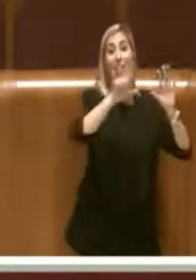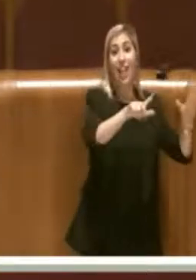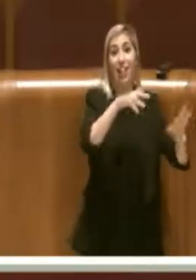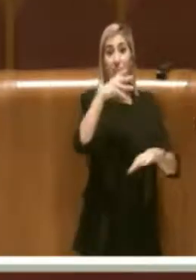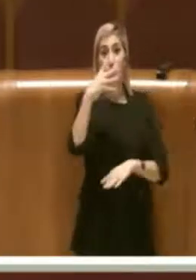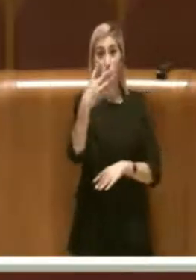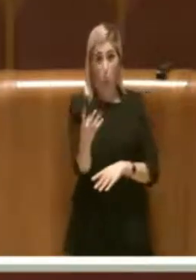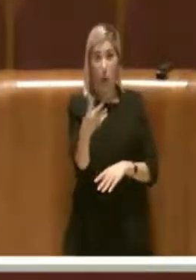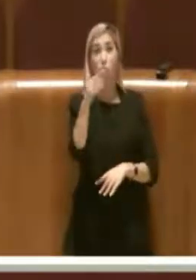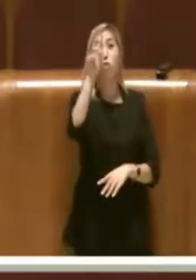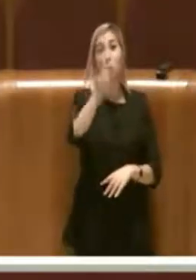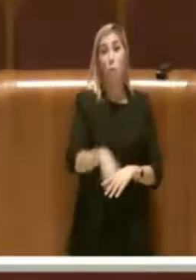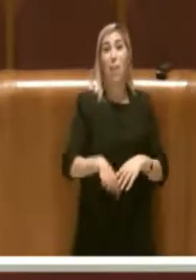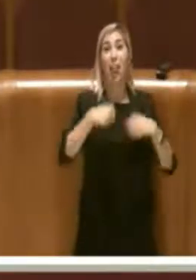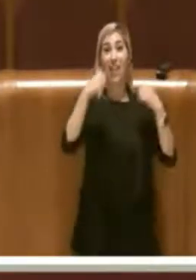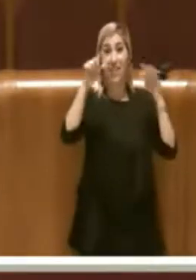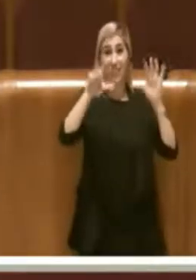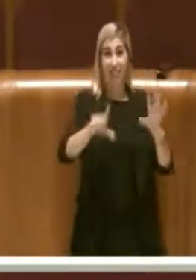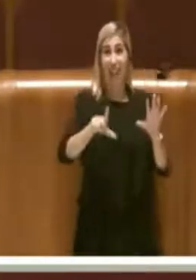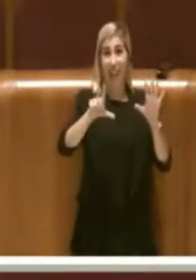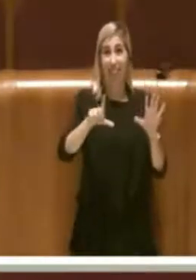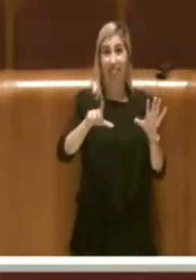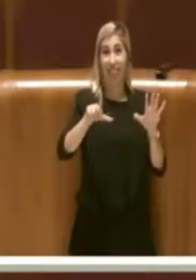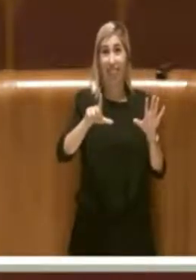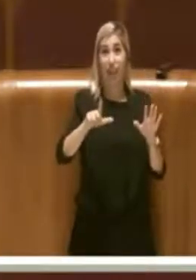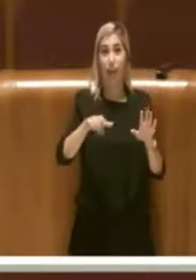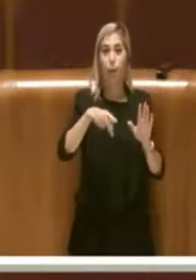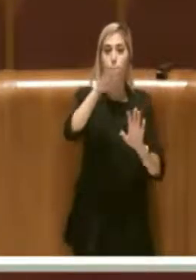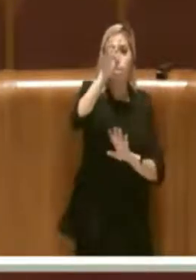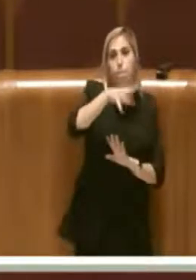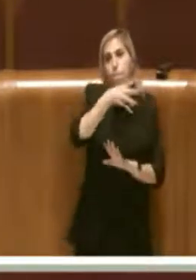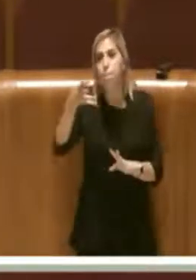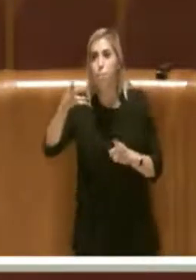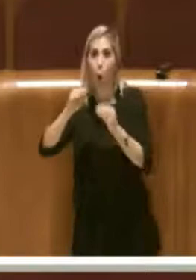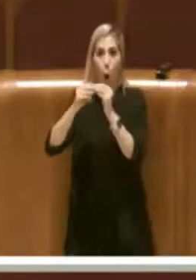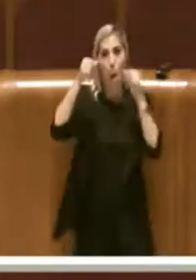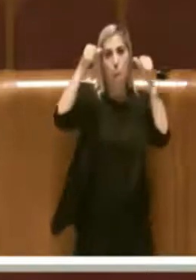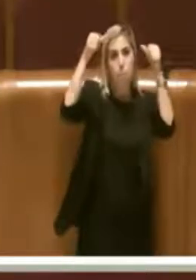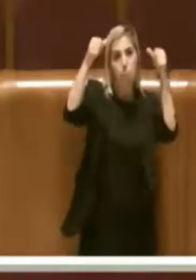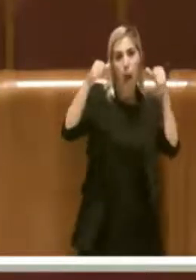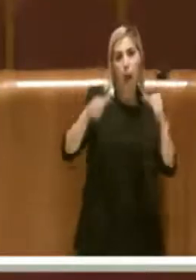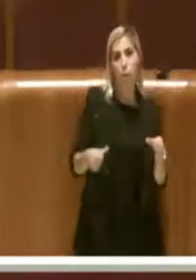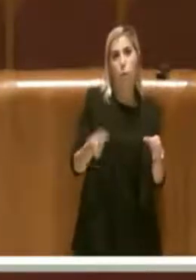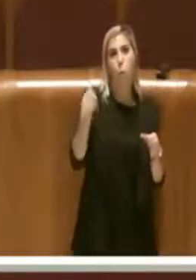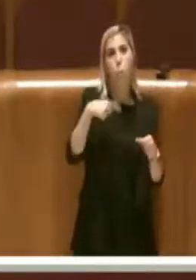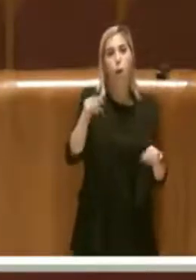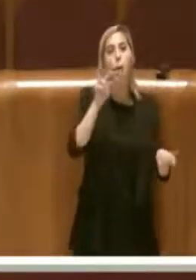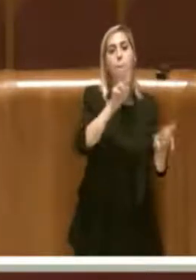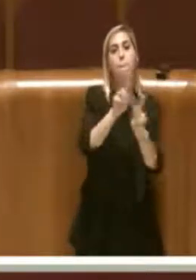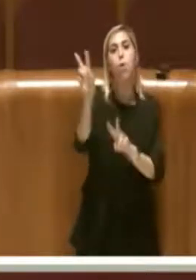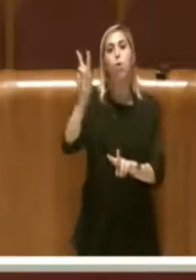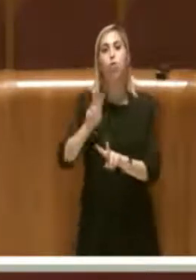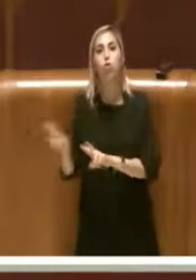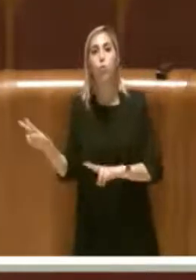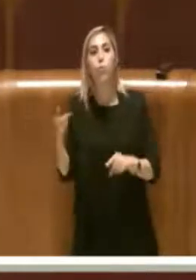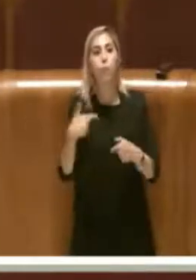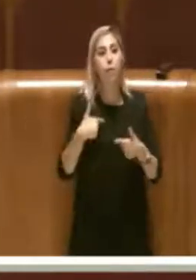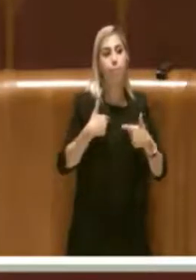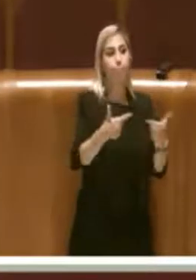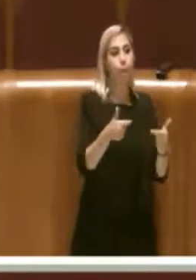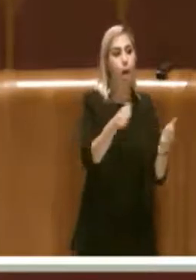del 2007 che definisce lo schema di bando per i municipi per l'assegnazione delle